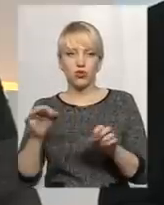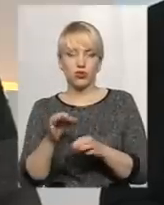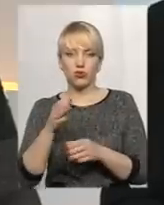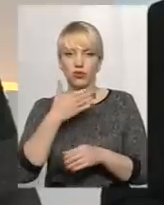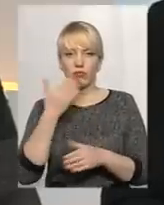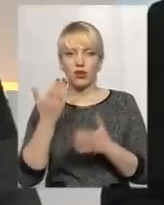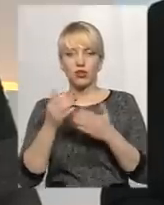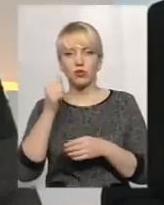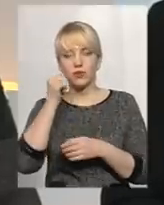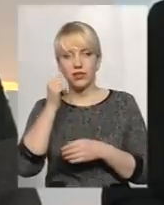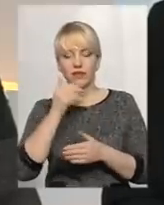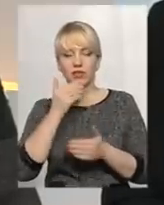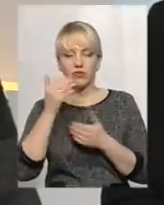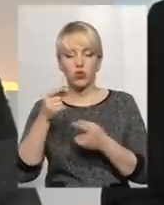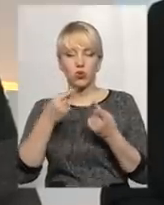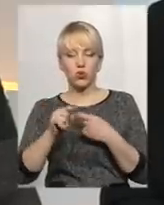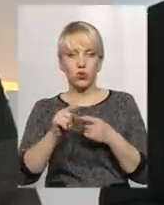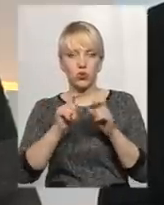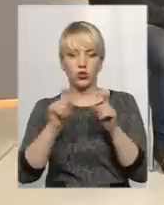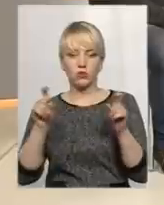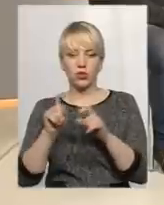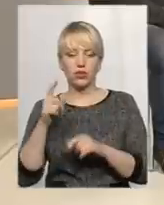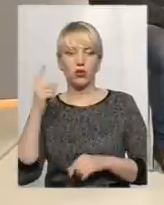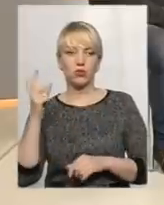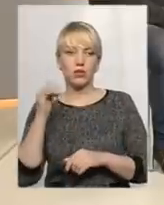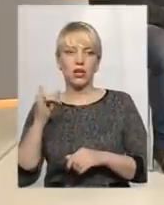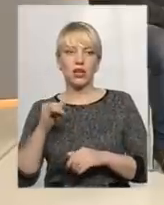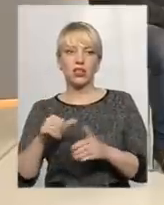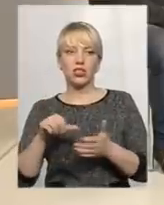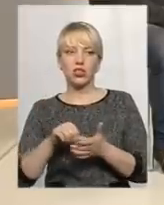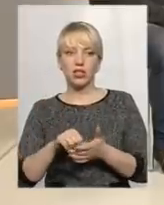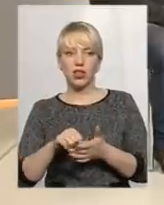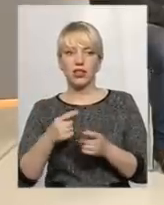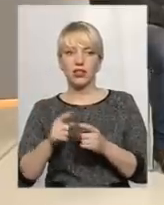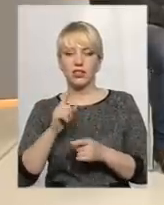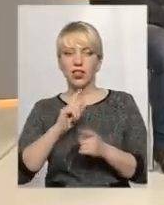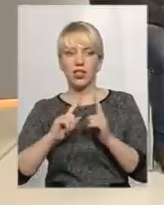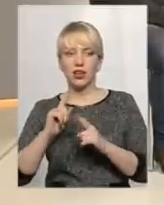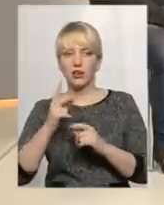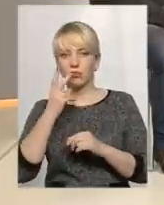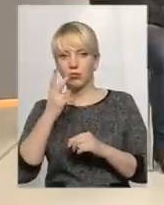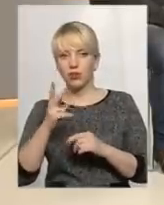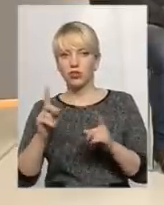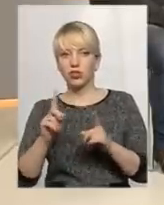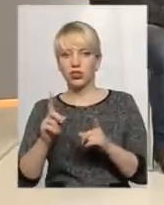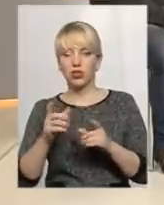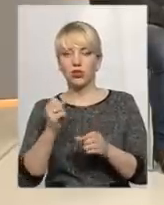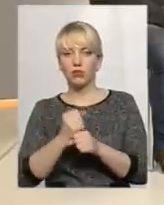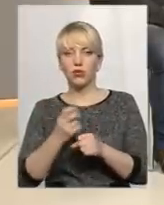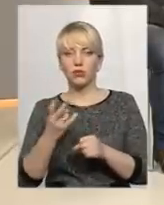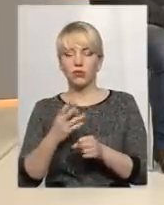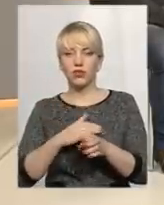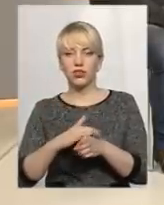Якби завтра звернулося інше суб'єкт господарювання, і член Науково-технічної ради, побачивши, які роботи мають